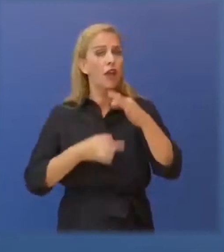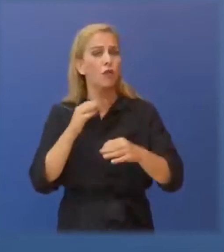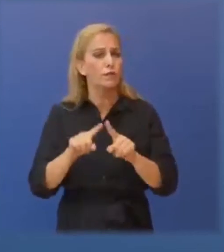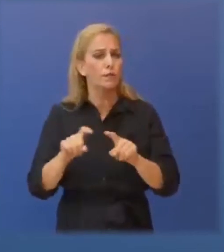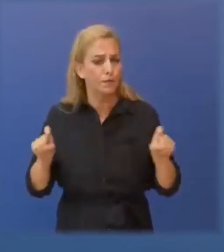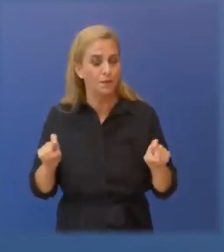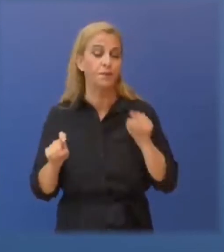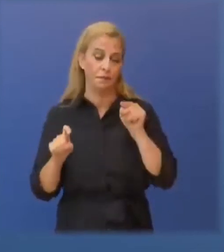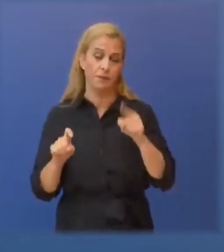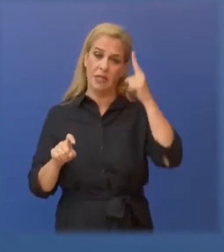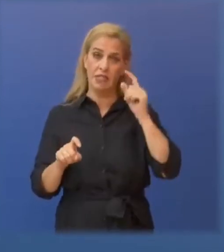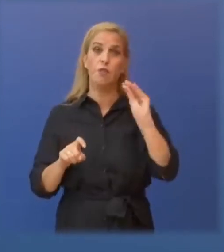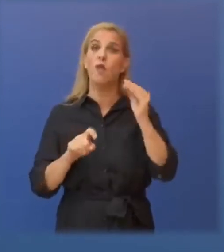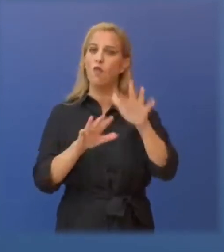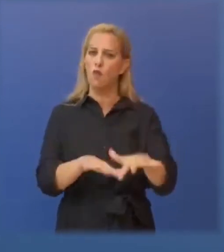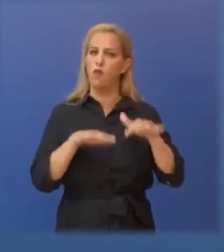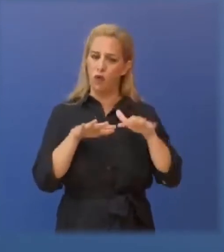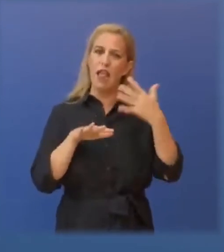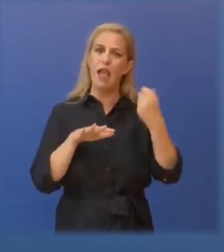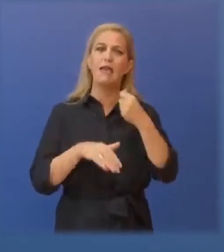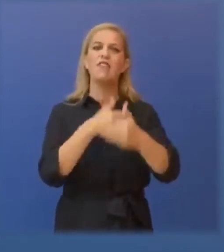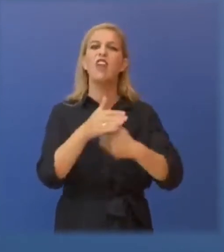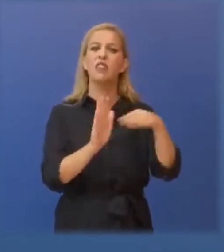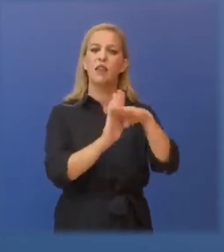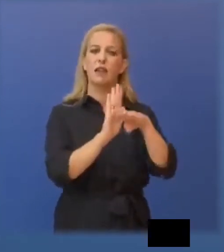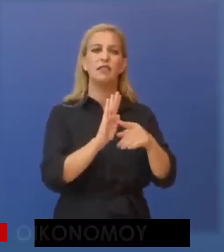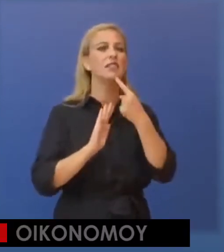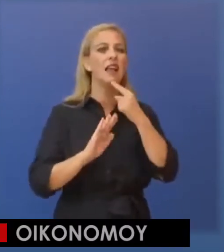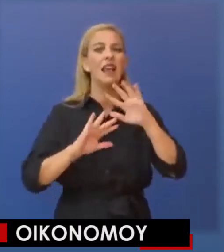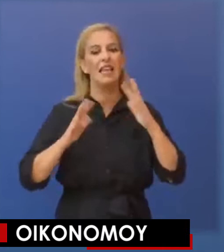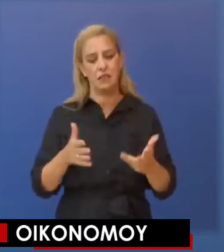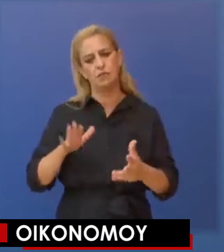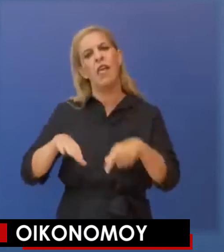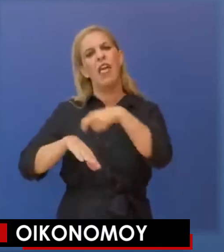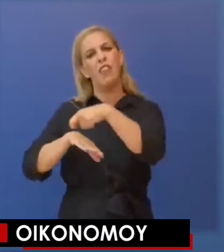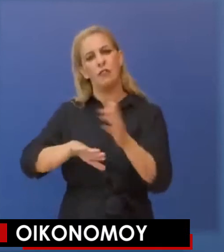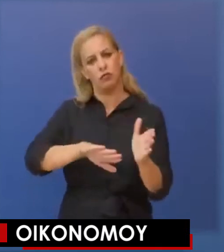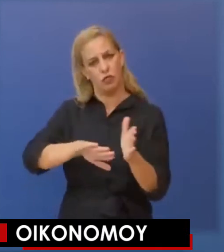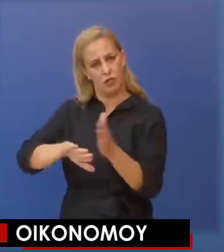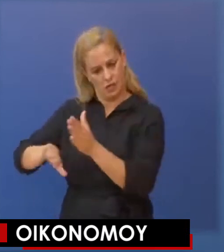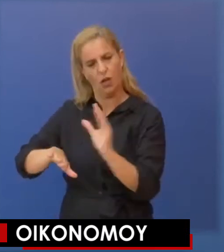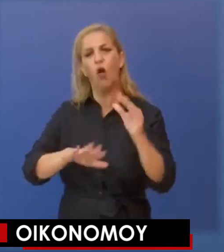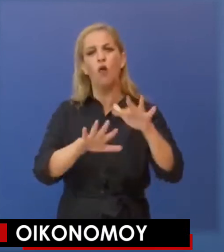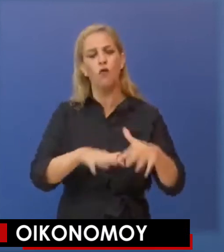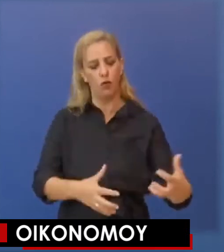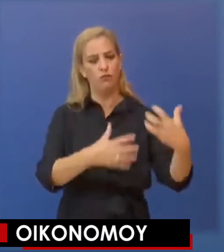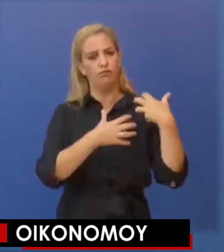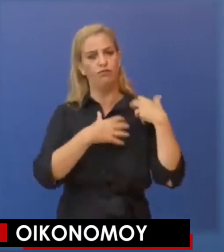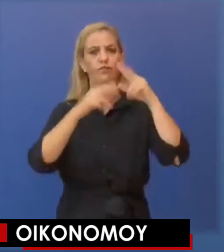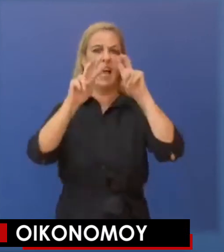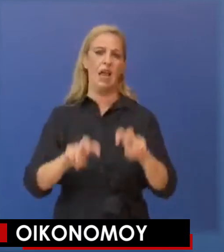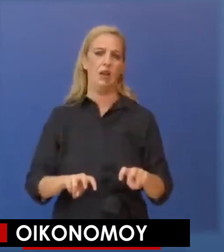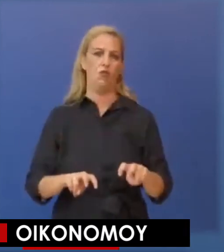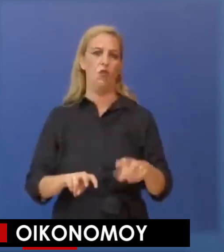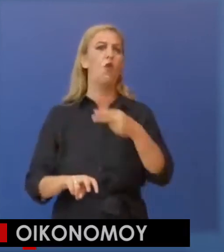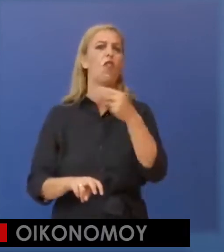Η Βουλή μέσω των προβλεπόμενων θεσμικών διαδικασιών ανέλαβε πέρα της δικαιοσύνης ένα πολύ σοβαρό κομμάτι του ελέγχου της υπόθεσης. Βάσει του κανονισμού της